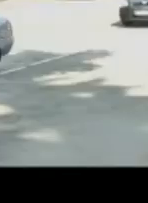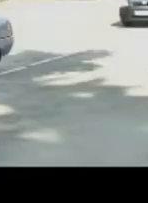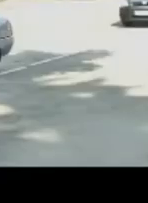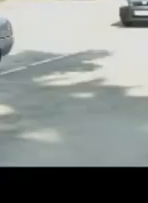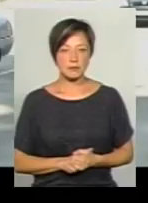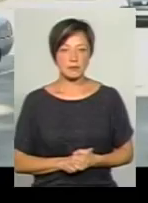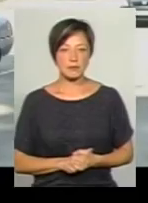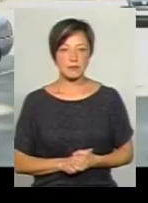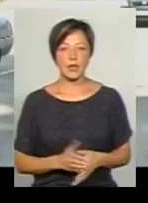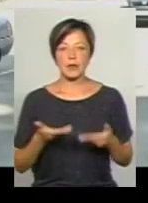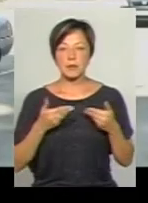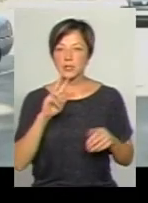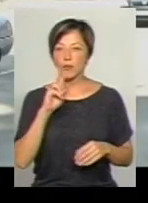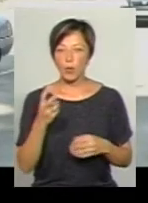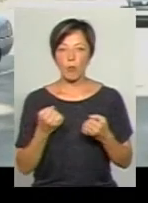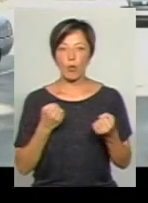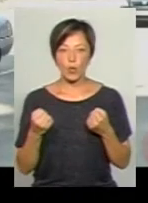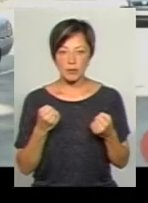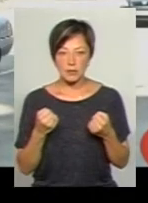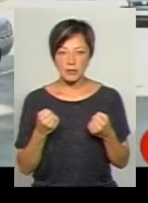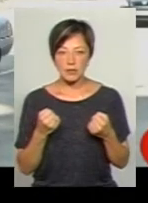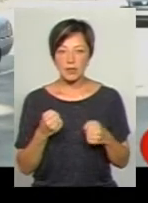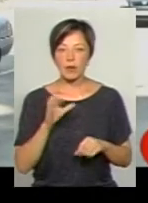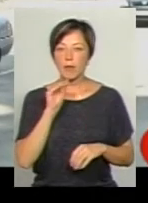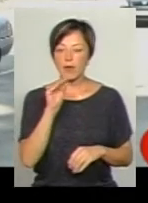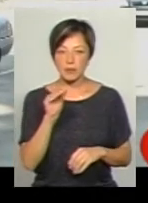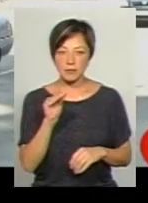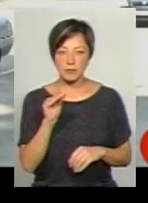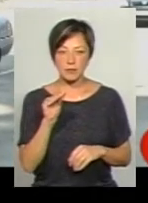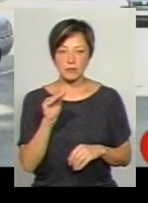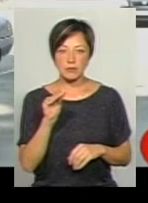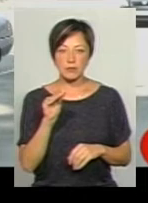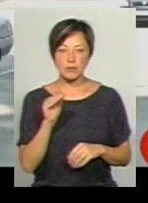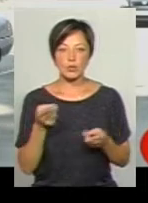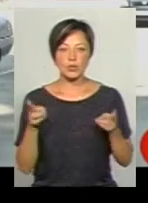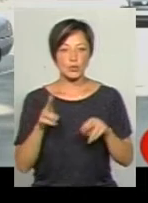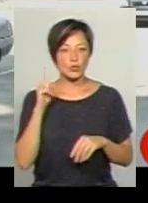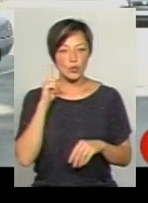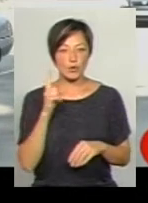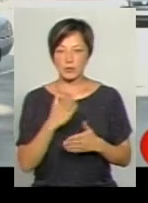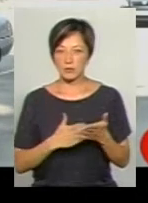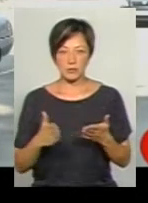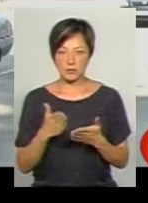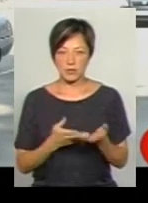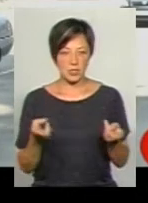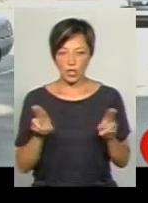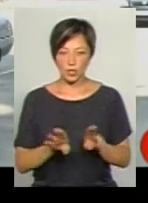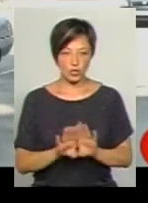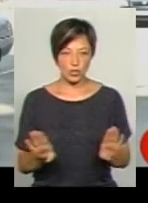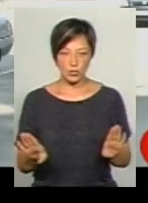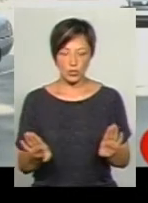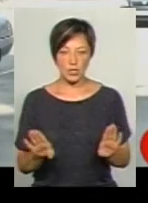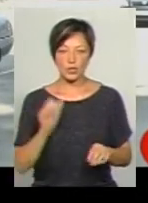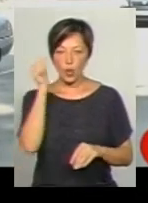Ми з двох років боремося балакати, слуху майже не залишилося